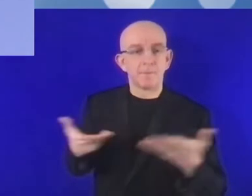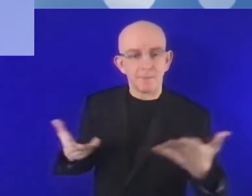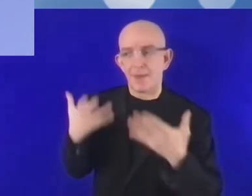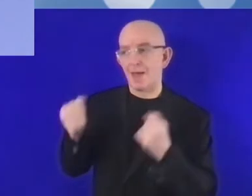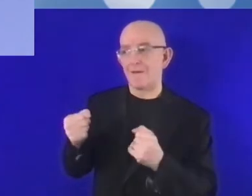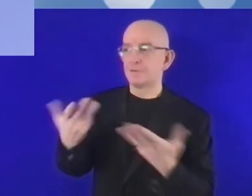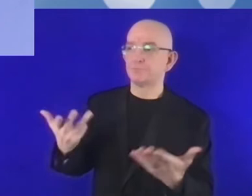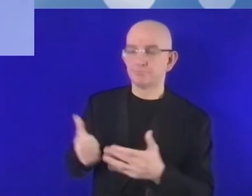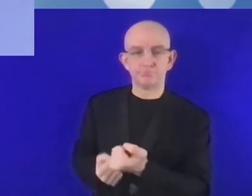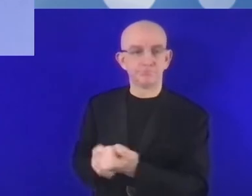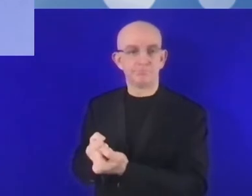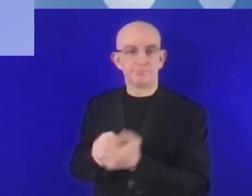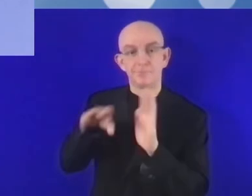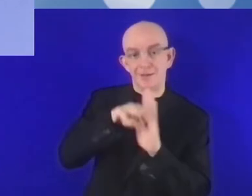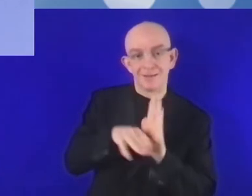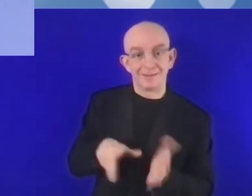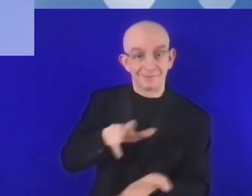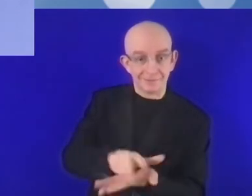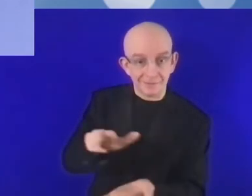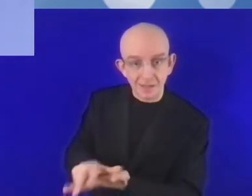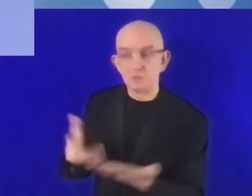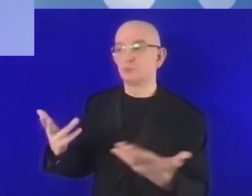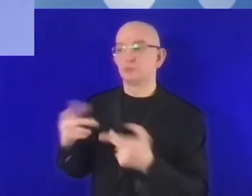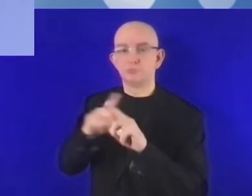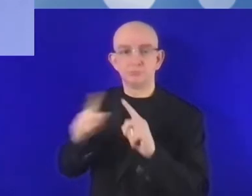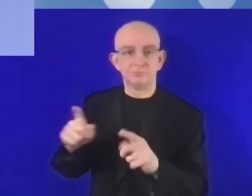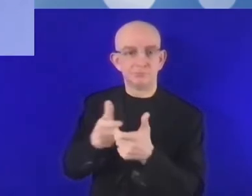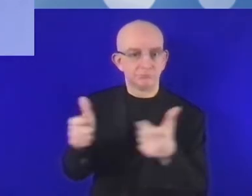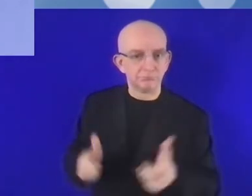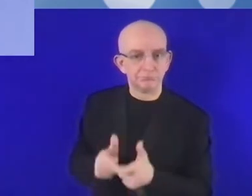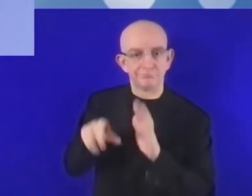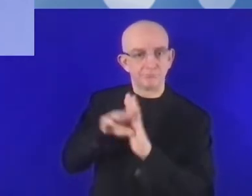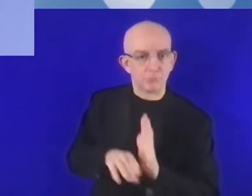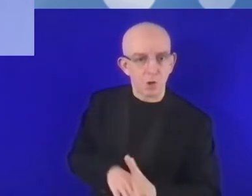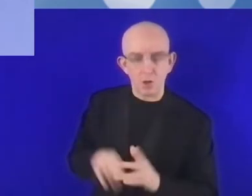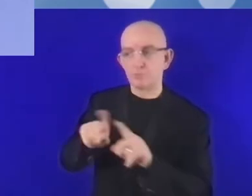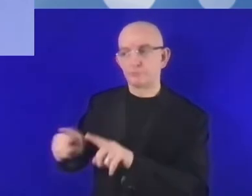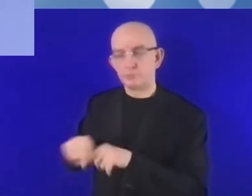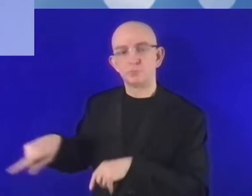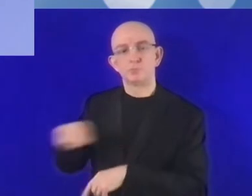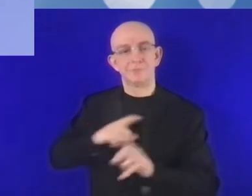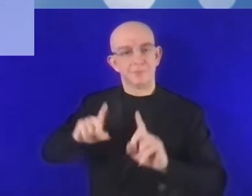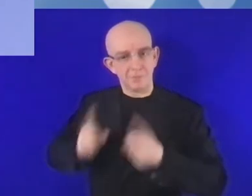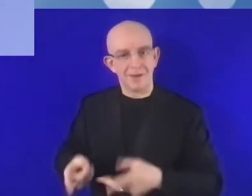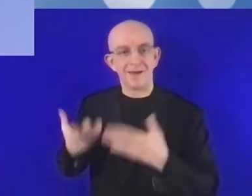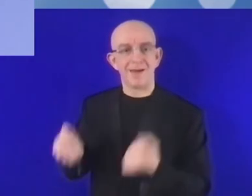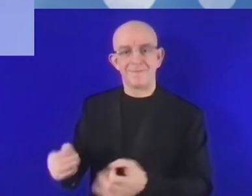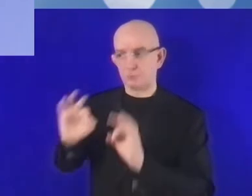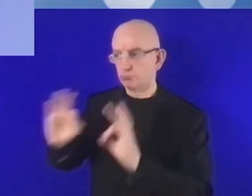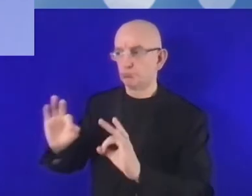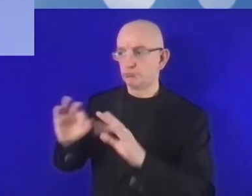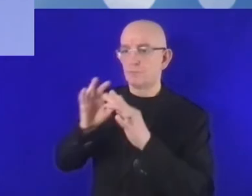To jest coś, bez czego nie możemy się obejść. A zatem administracja publiczna